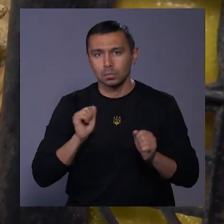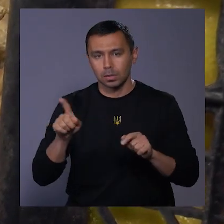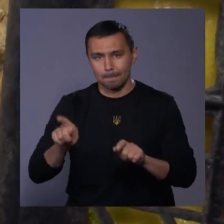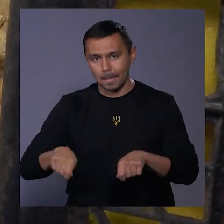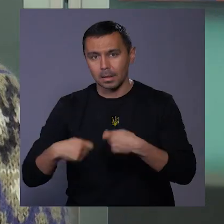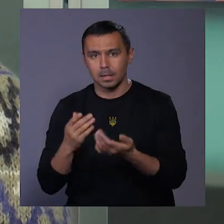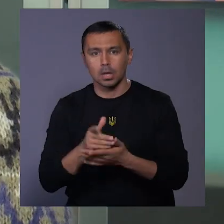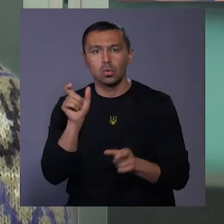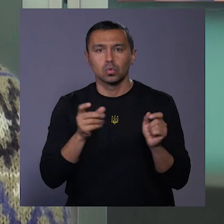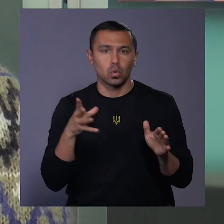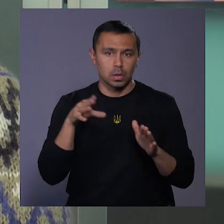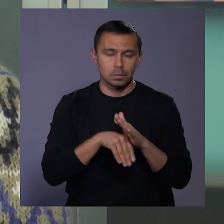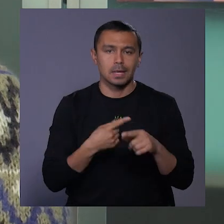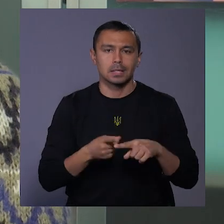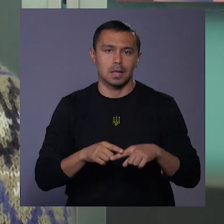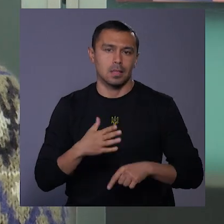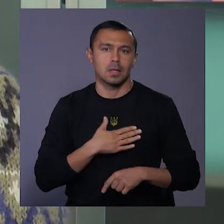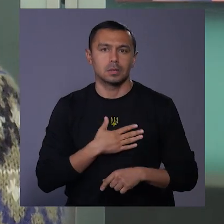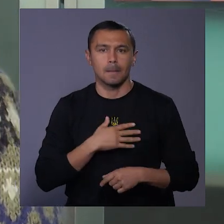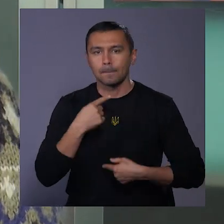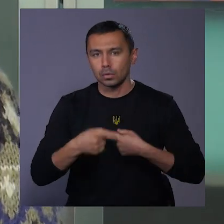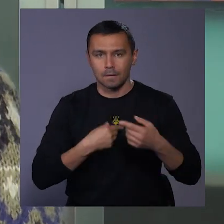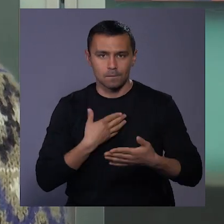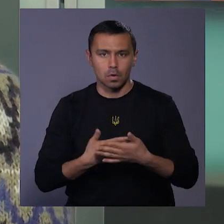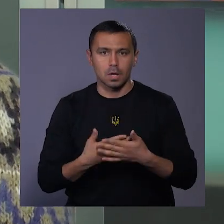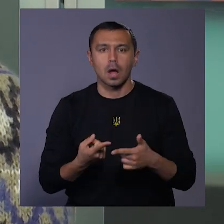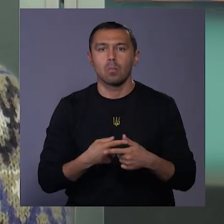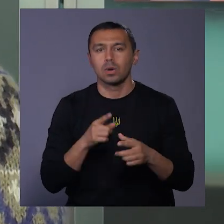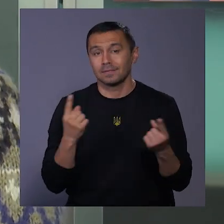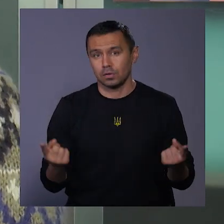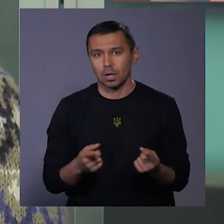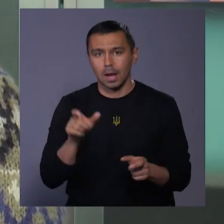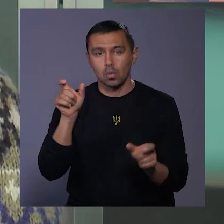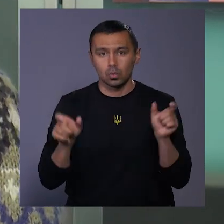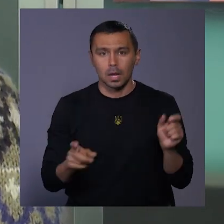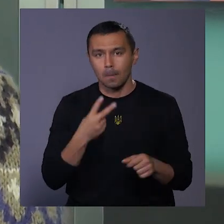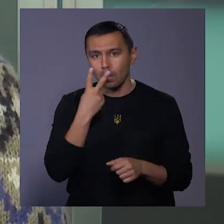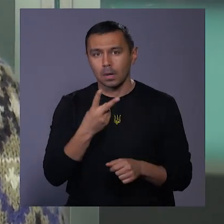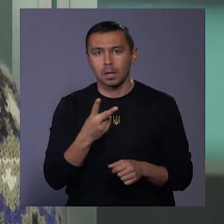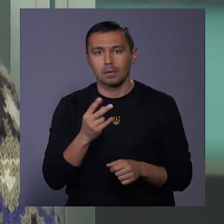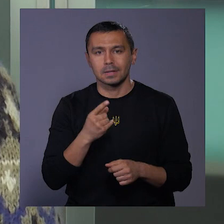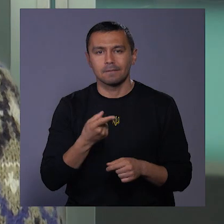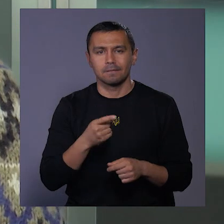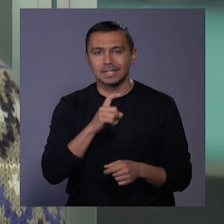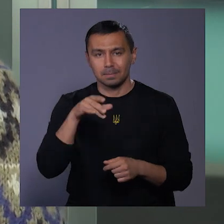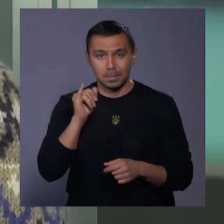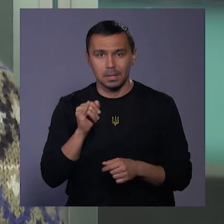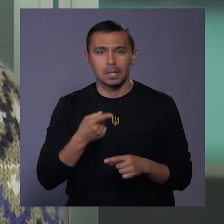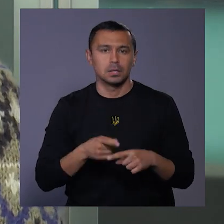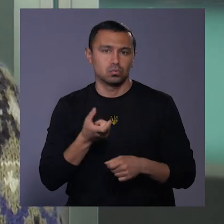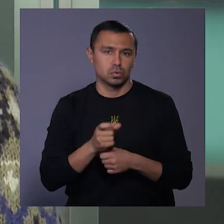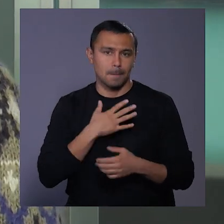передати. Є люди, які доєднуються, це наші постійні волонтери або звичайні хмельничани, які побачили це в засобах масової інформації. Це дуже